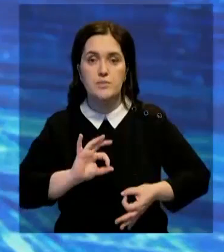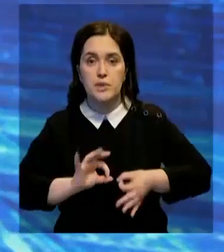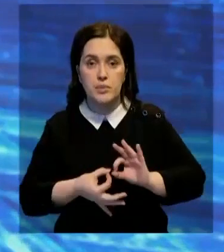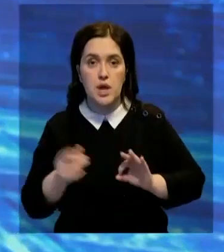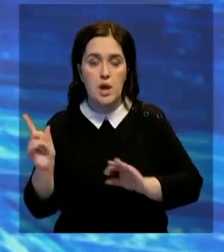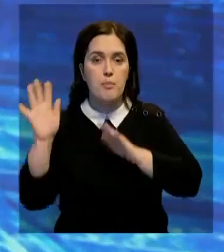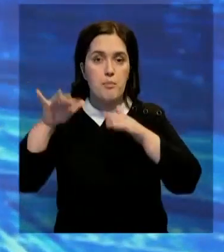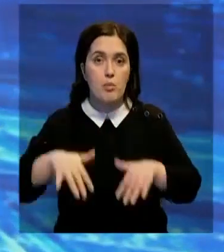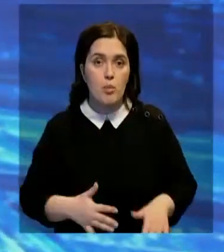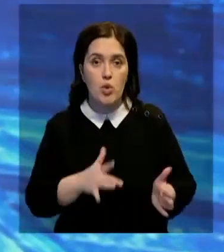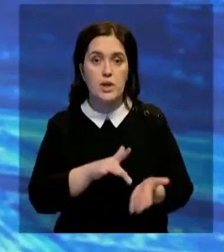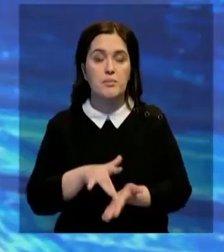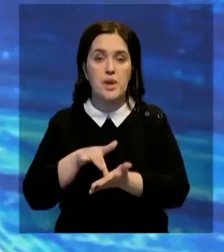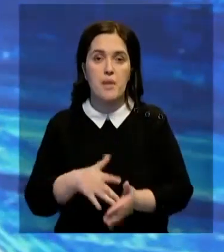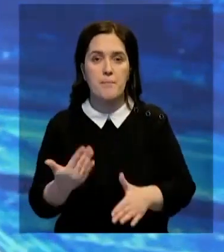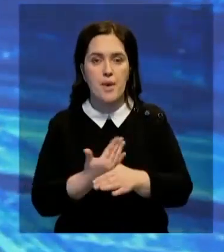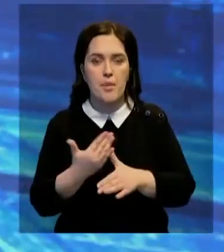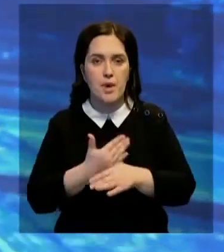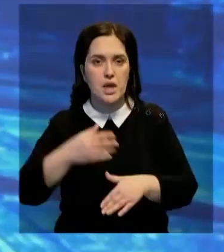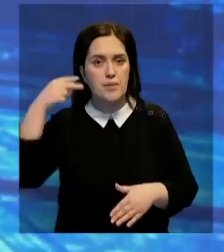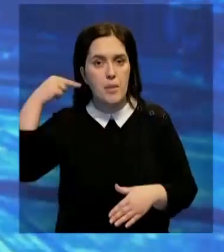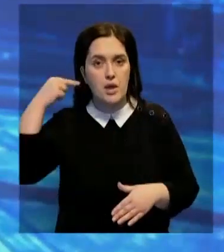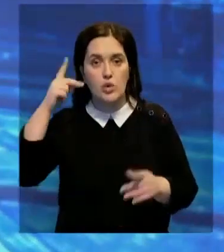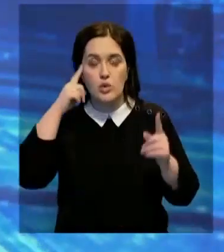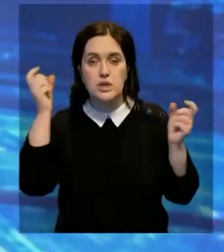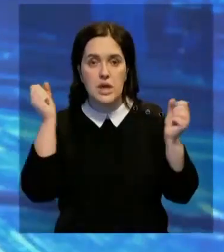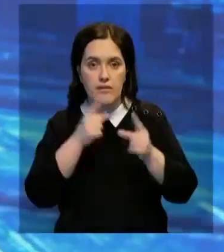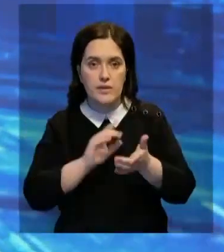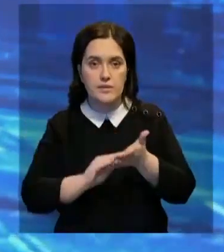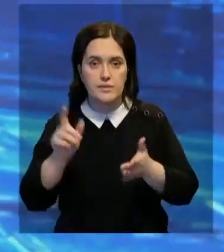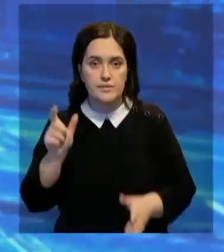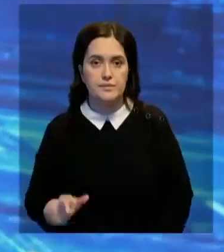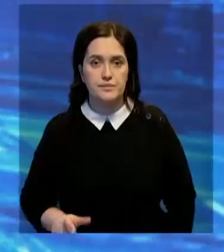Чем именно маленький мореплаватель помогает матросам, узнавал Тимур Казагулов.